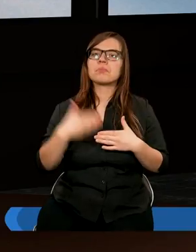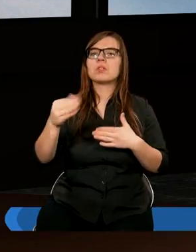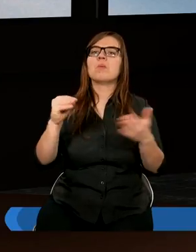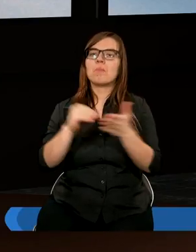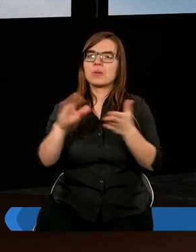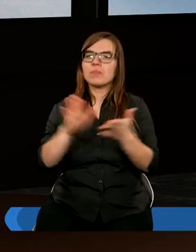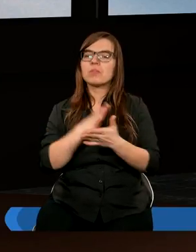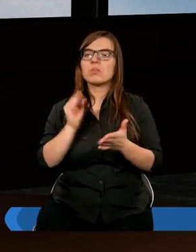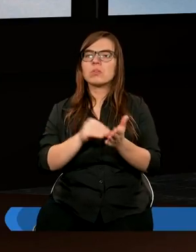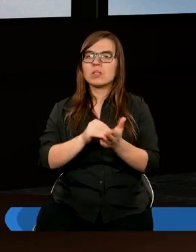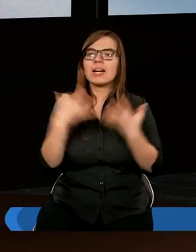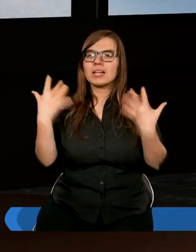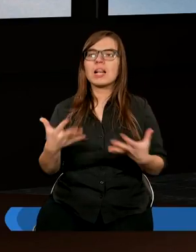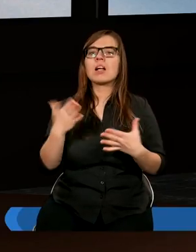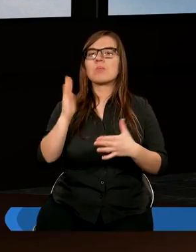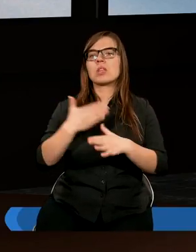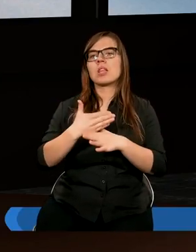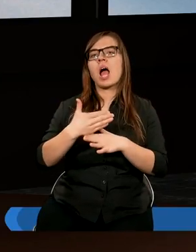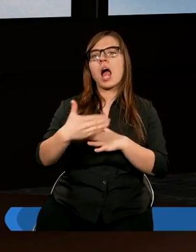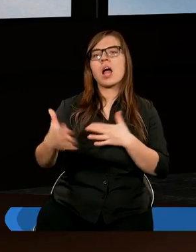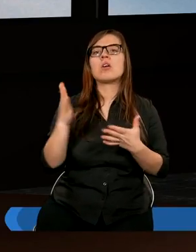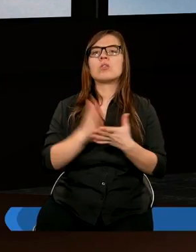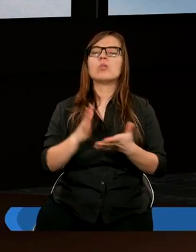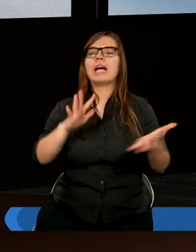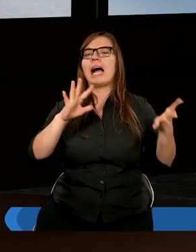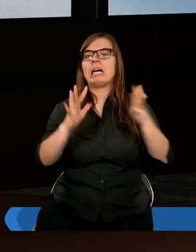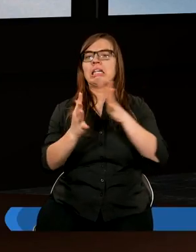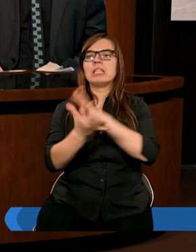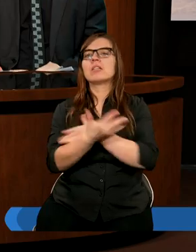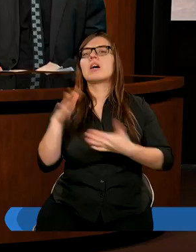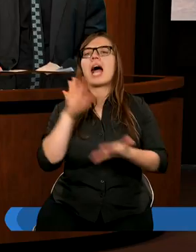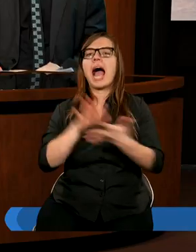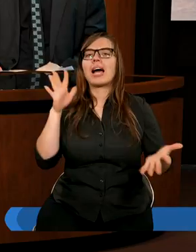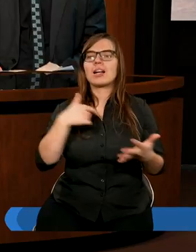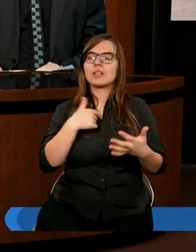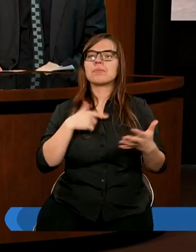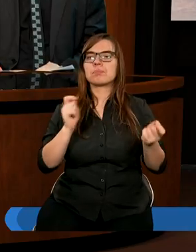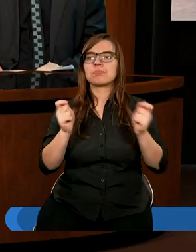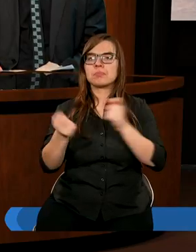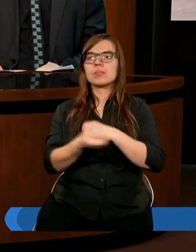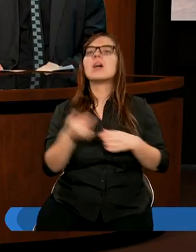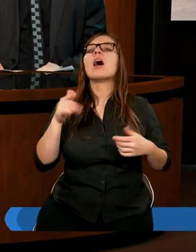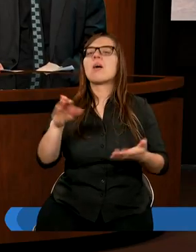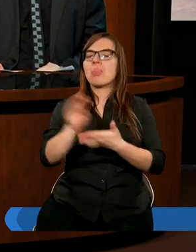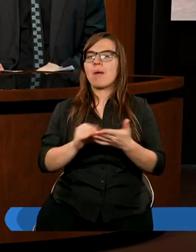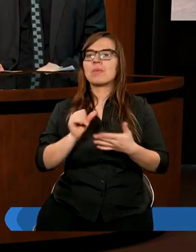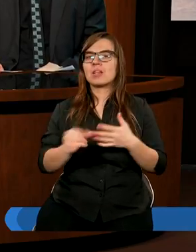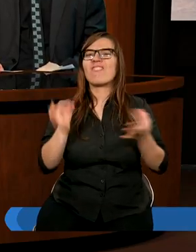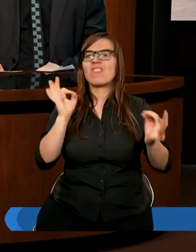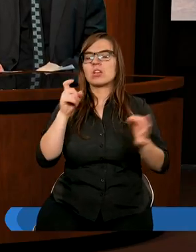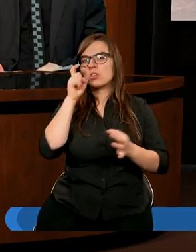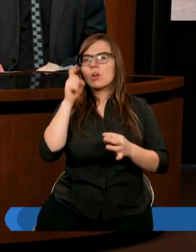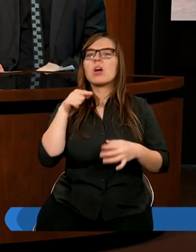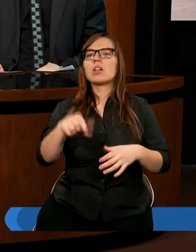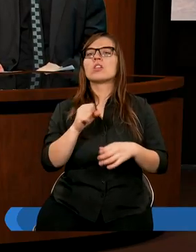nawyk, no a na końcu z nawyku się robi zmieniony charakter. A przecież jest napisane też, że właściwie